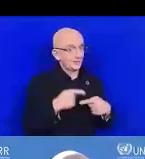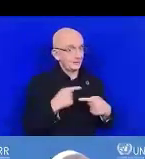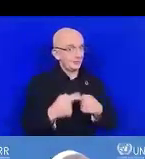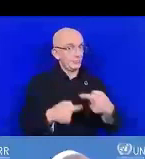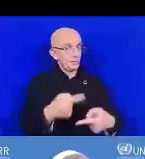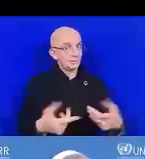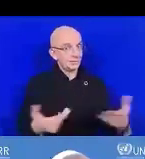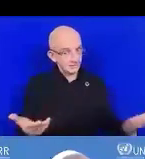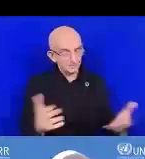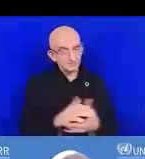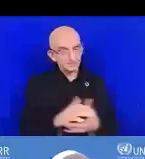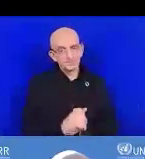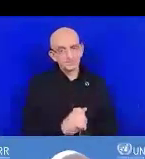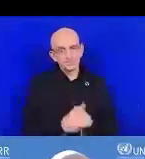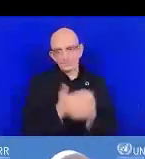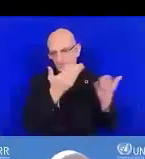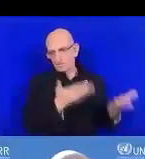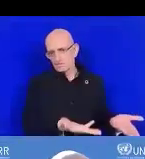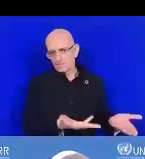Maintenant, je vous laisse avec